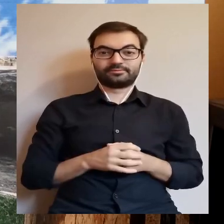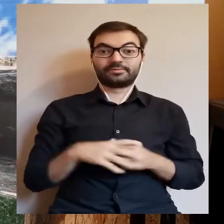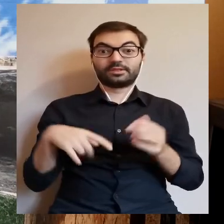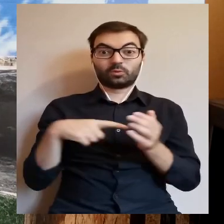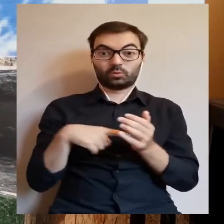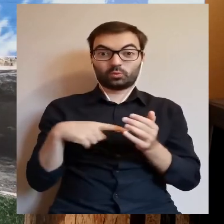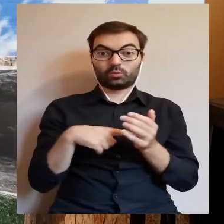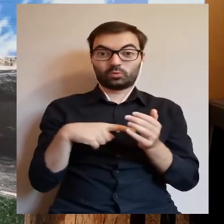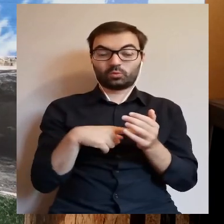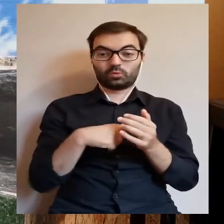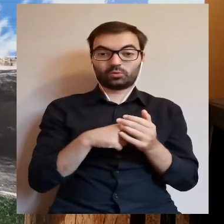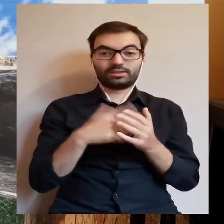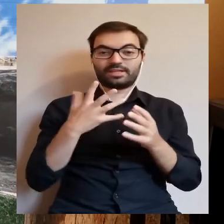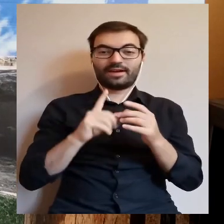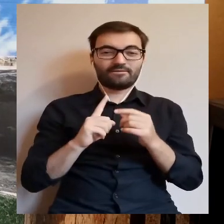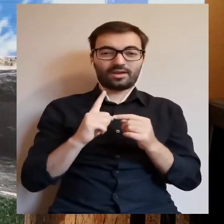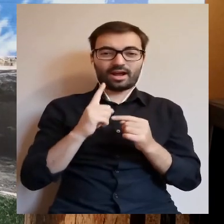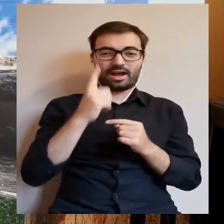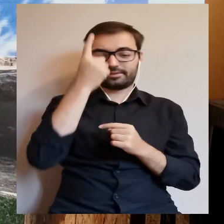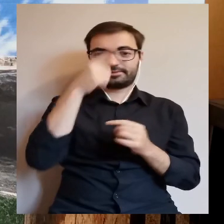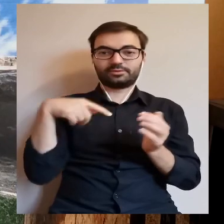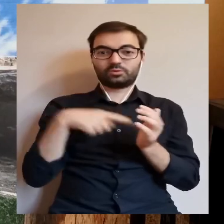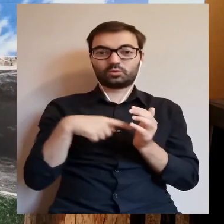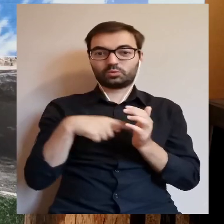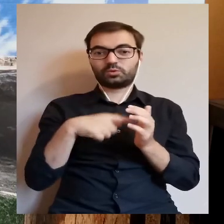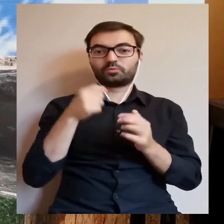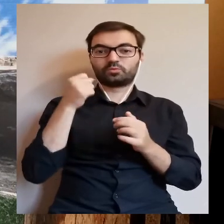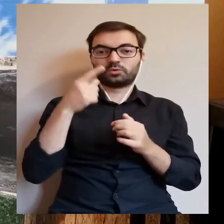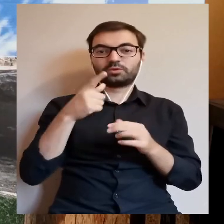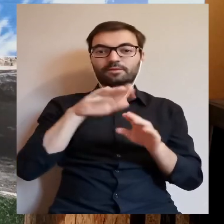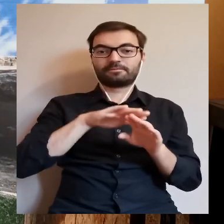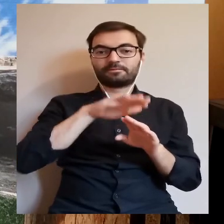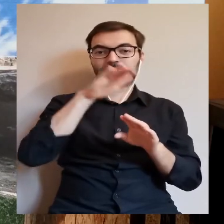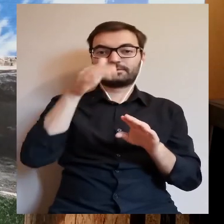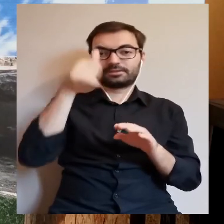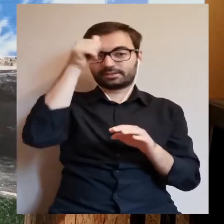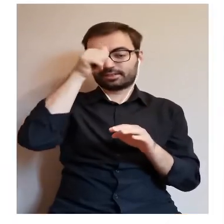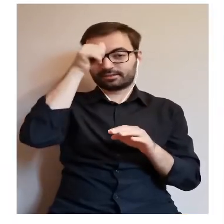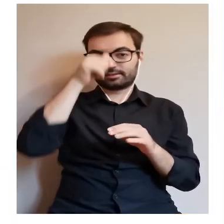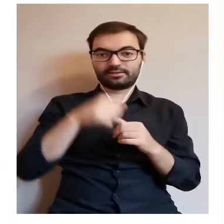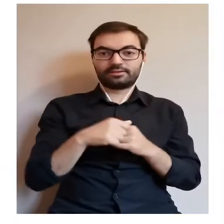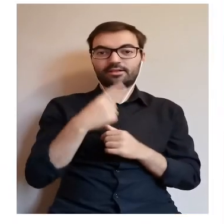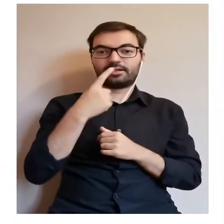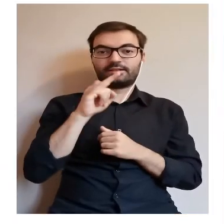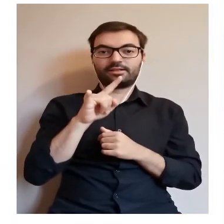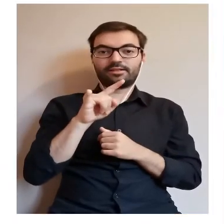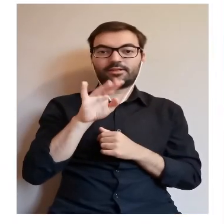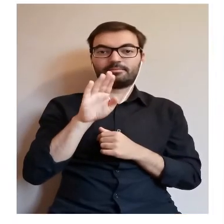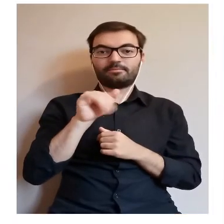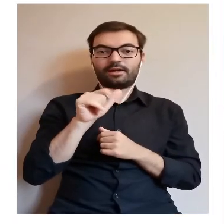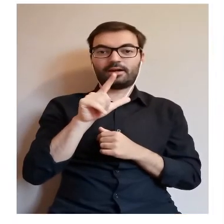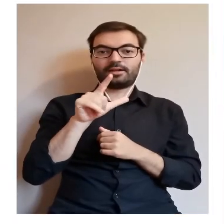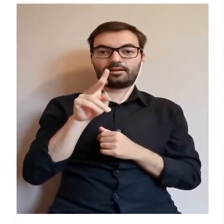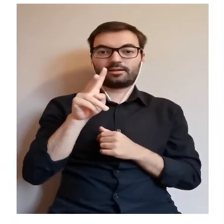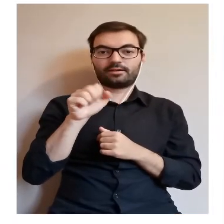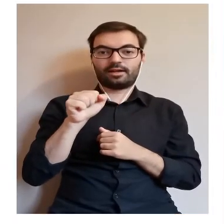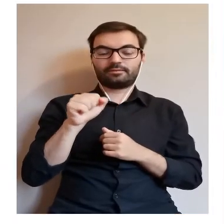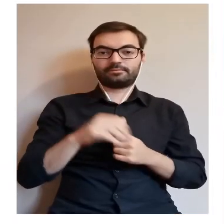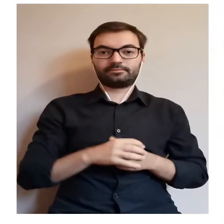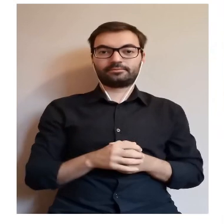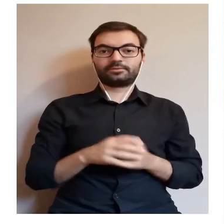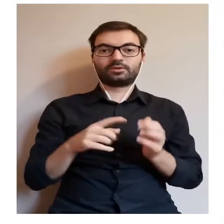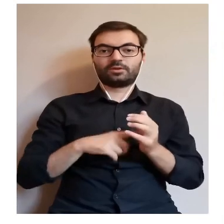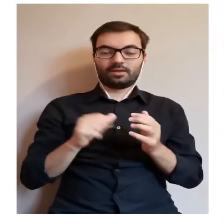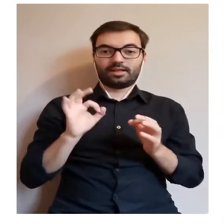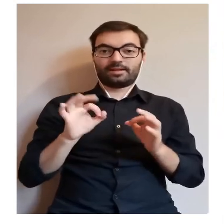No i tam, gdzie jest najwyżej, jest takie wzniesienie, które nazywa się Dybanka. I tu mamy pierwszą